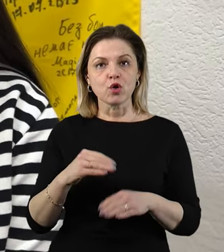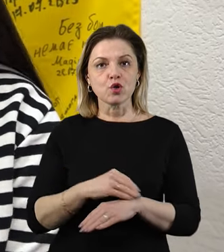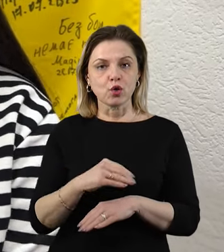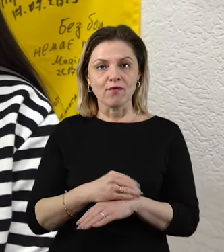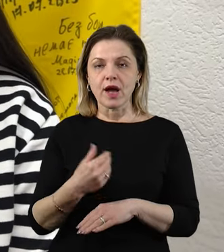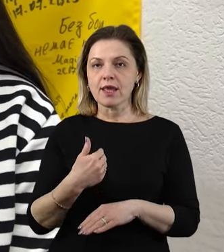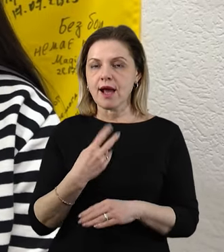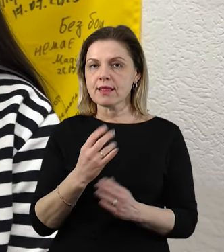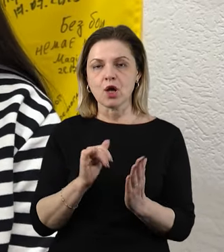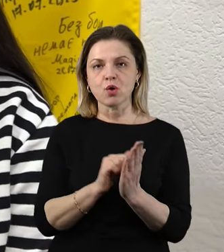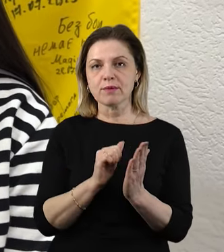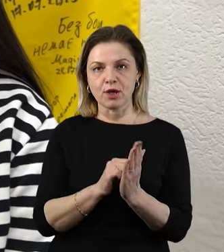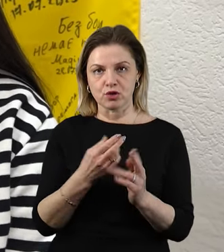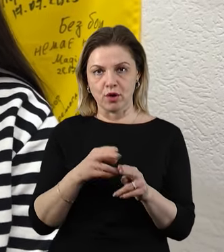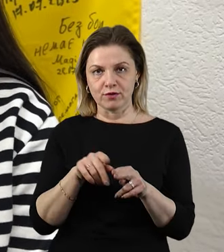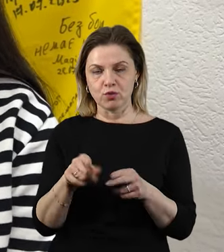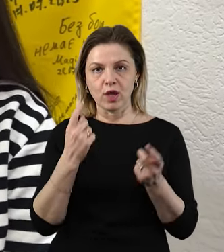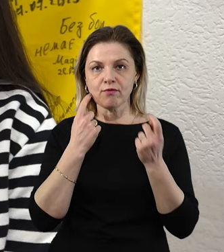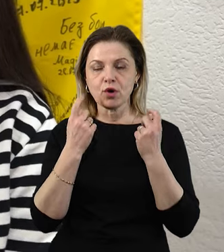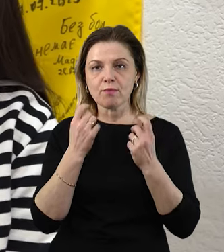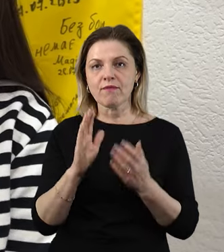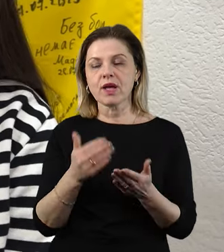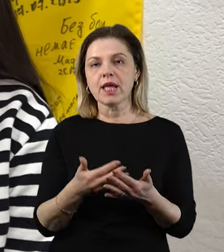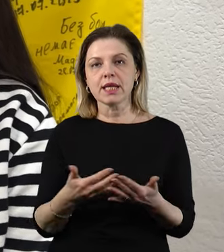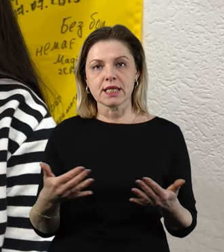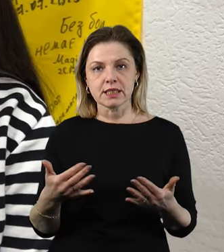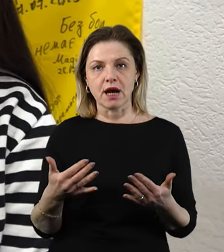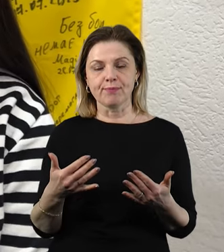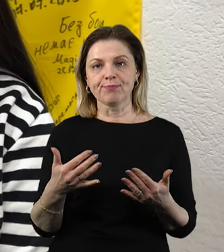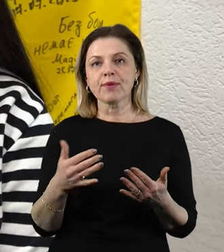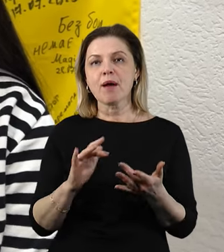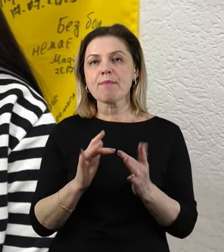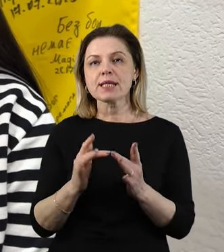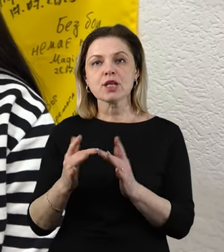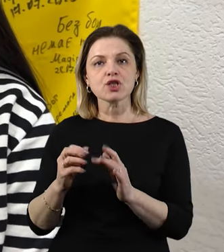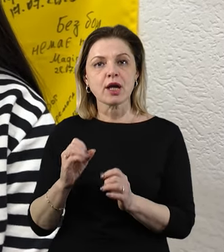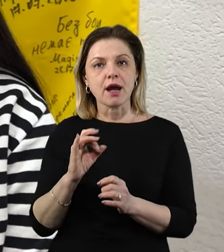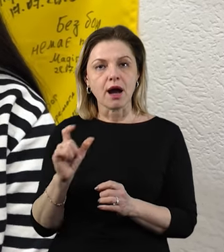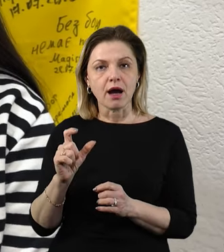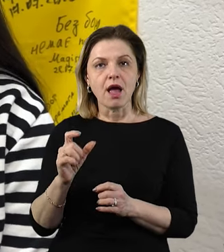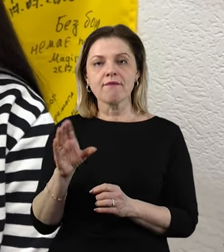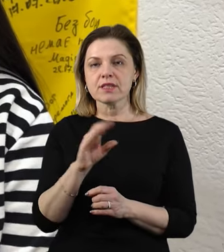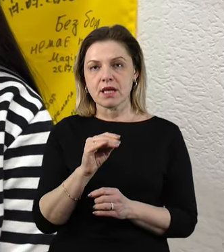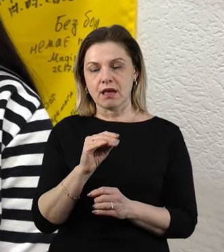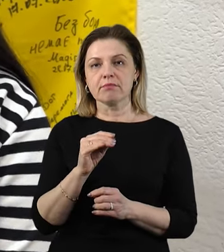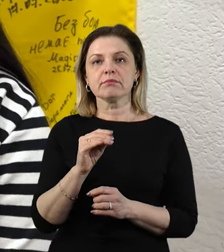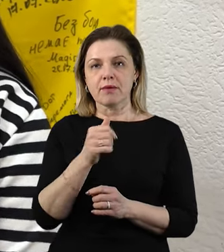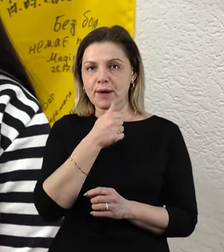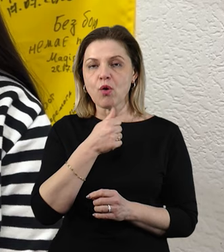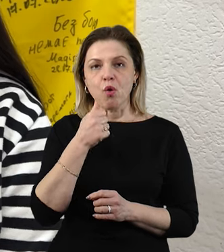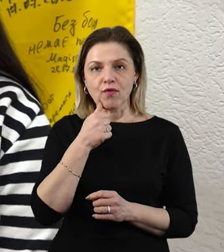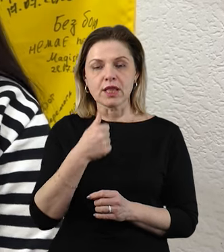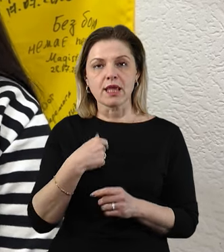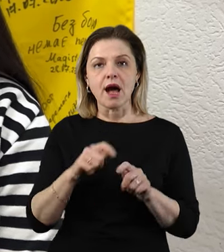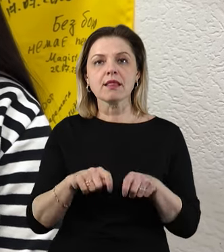не розміщую цю інформацію в різних месенджерах. Це все проховано. Я надаю цю